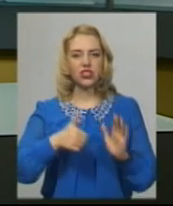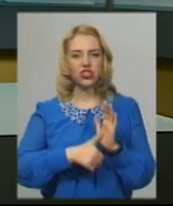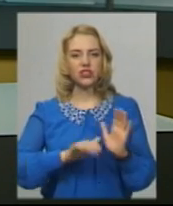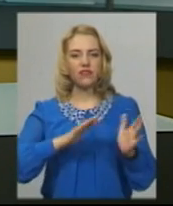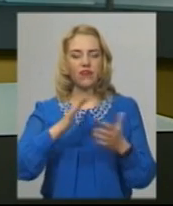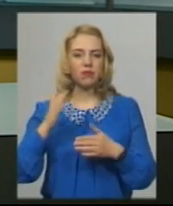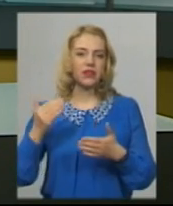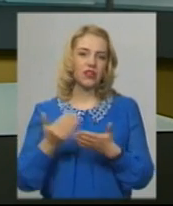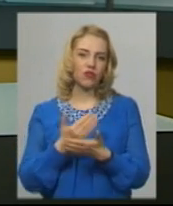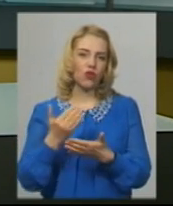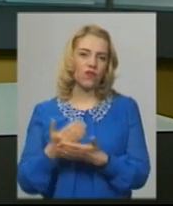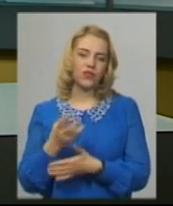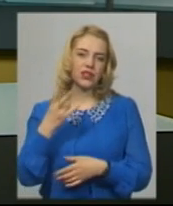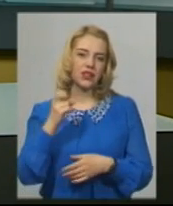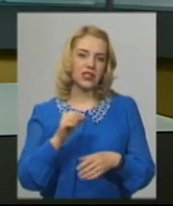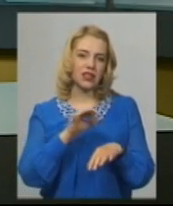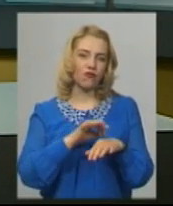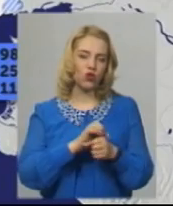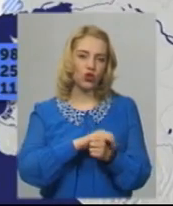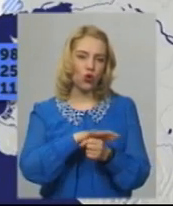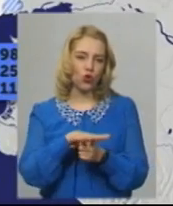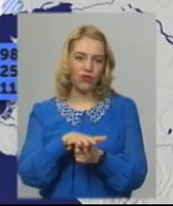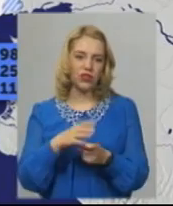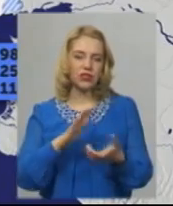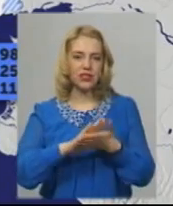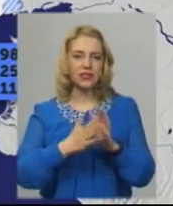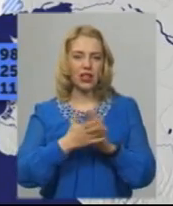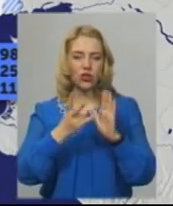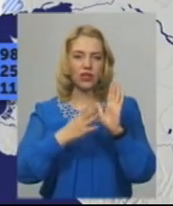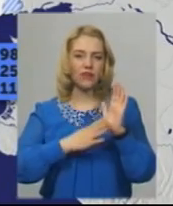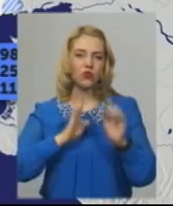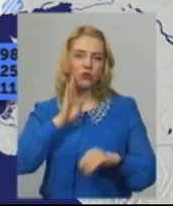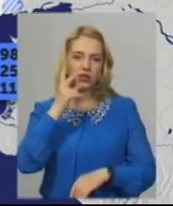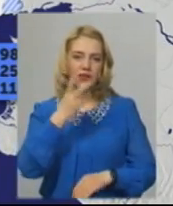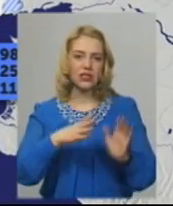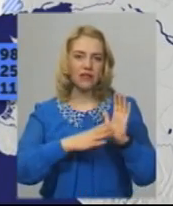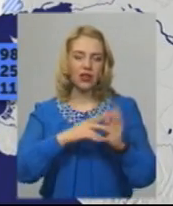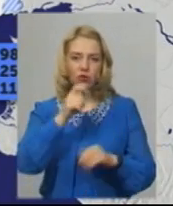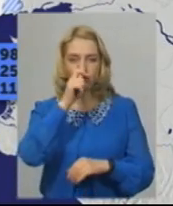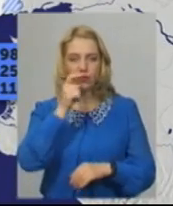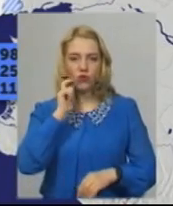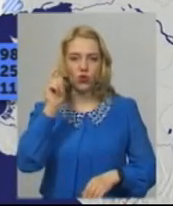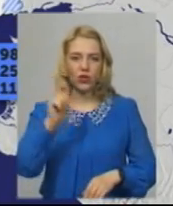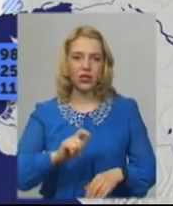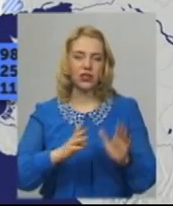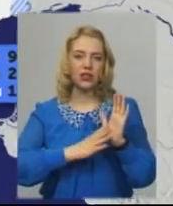випадків захворювань на коронавірусну інфекцію. Станом на 9 ранку 29 квітня в Україні